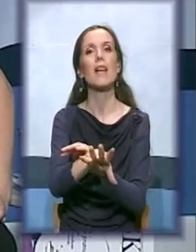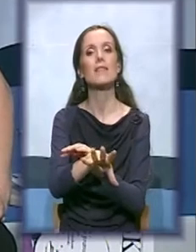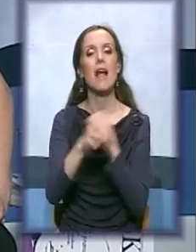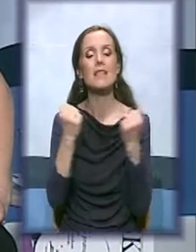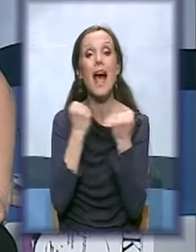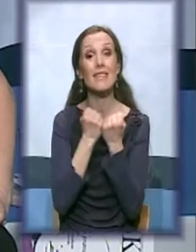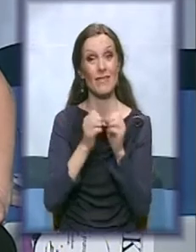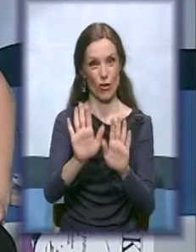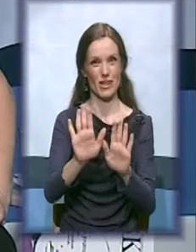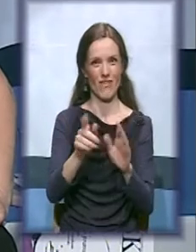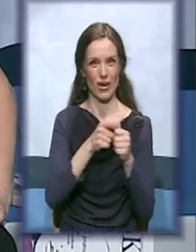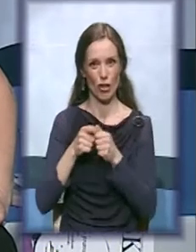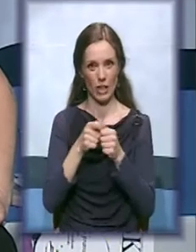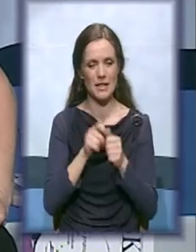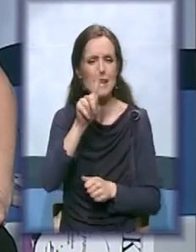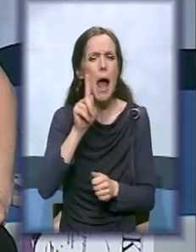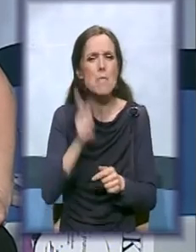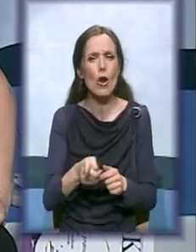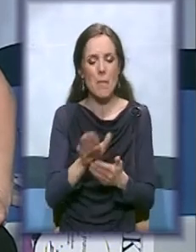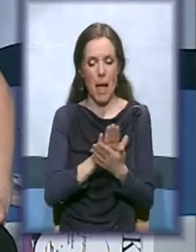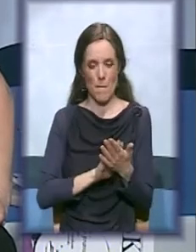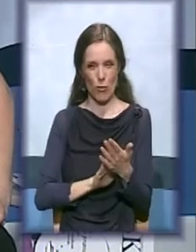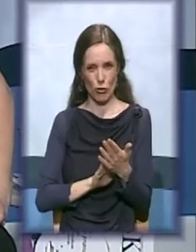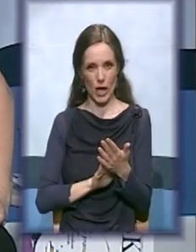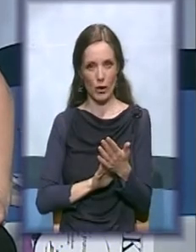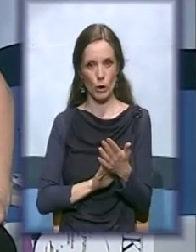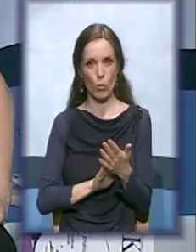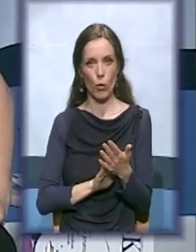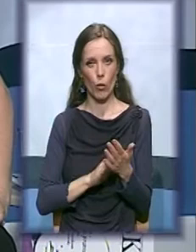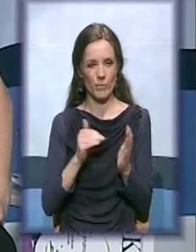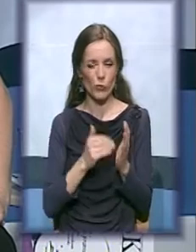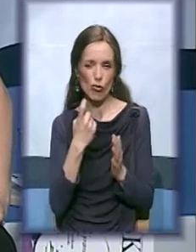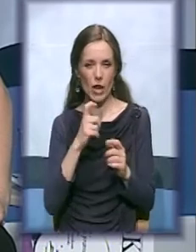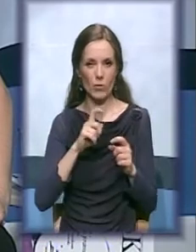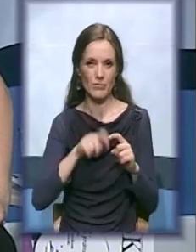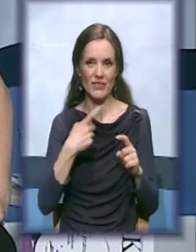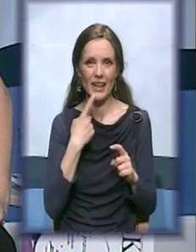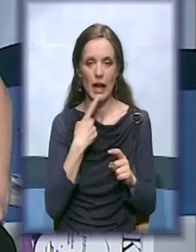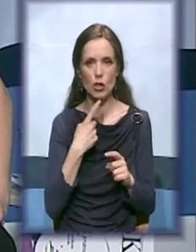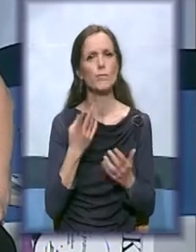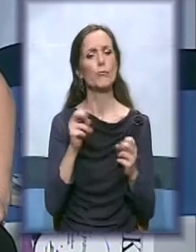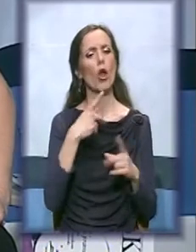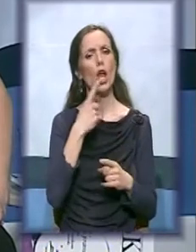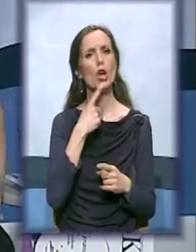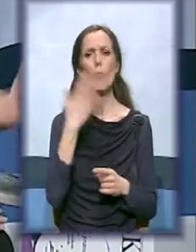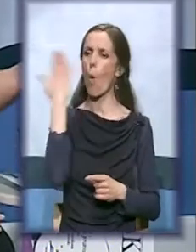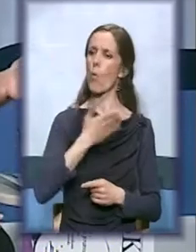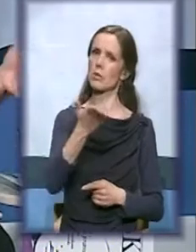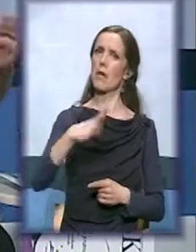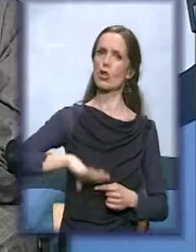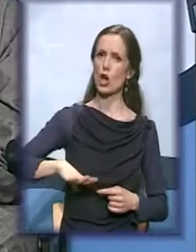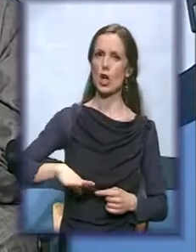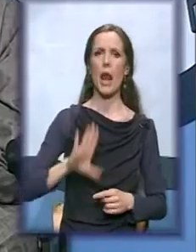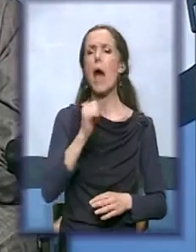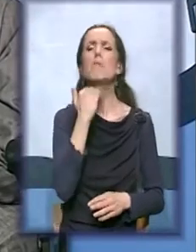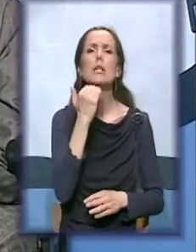raditi vaša organizacija. Ali moram samo na početku još lepojka, kada kažemo, uspešna žena. Pa dobro, bez razlike, dali smo